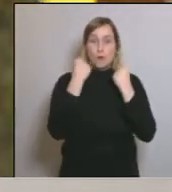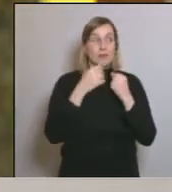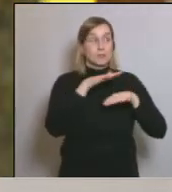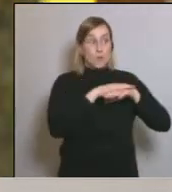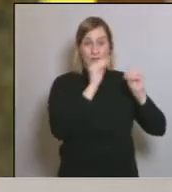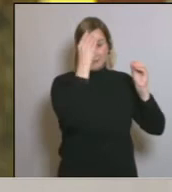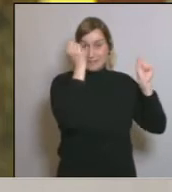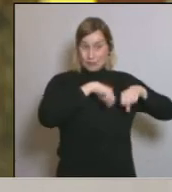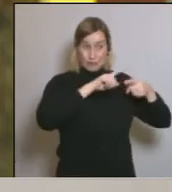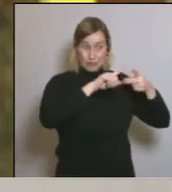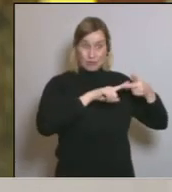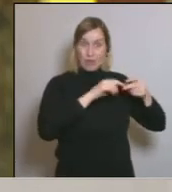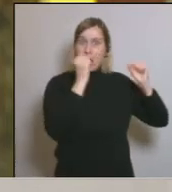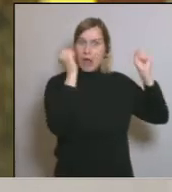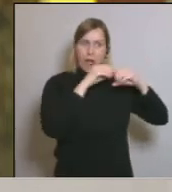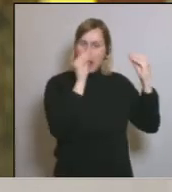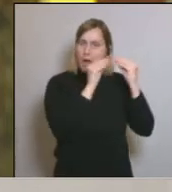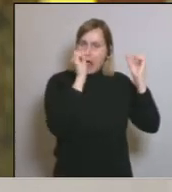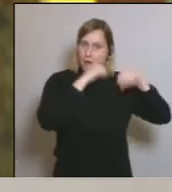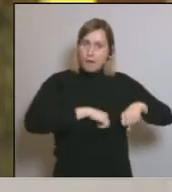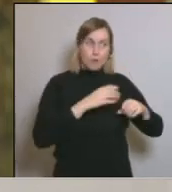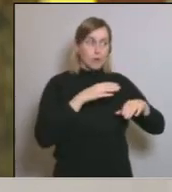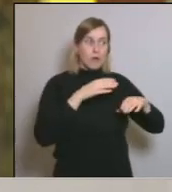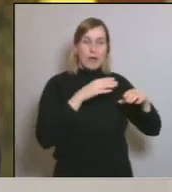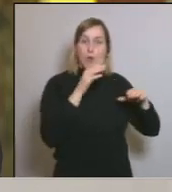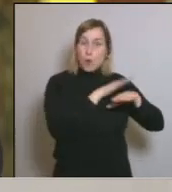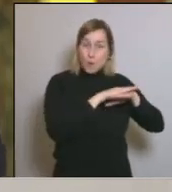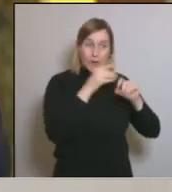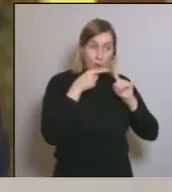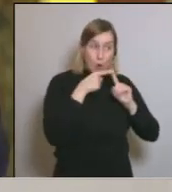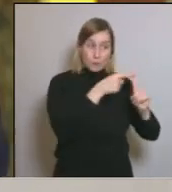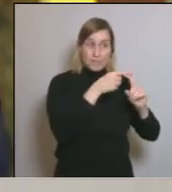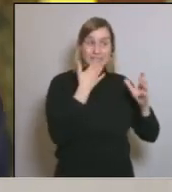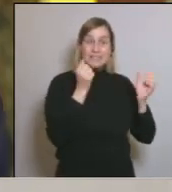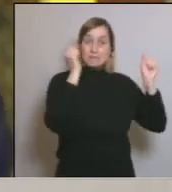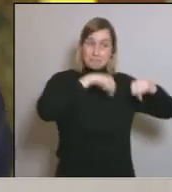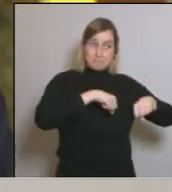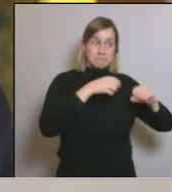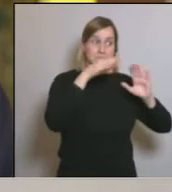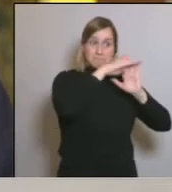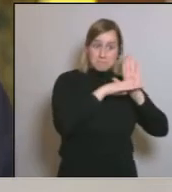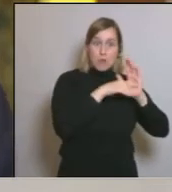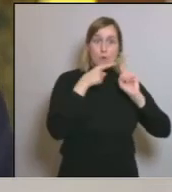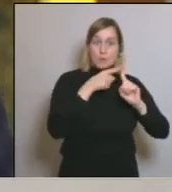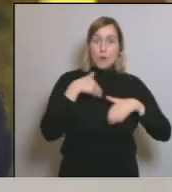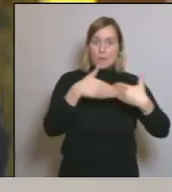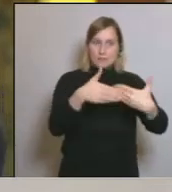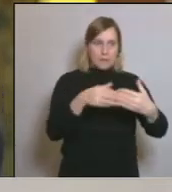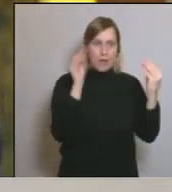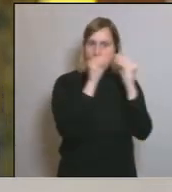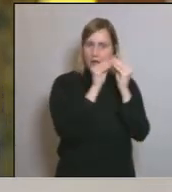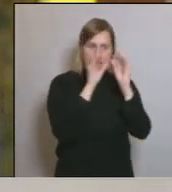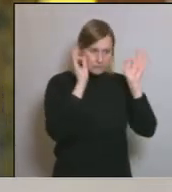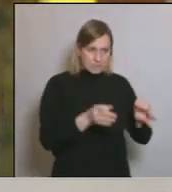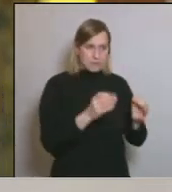nosaltres estem a favor qualsevol mesura que prengui el govern que signifiqui avançar hi estarem a favor que comptin nosaltres som